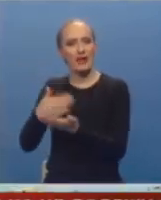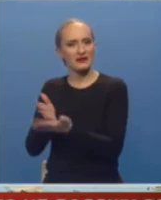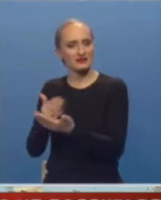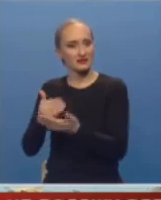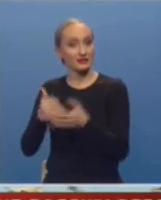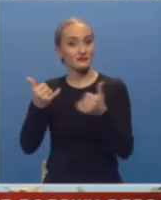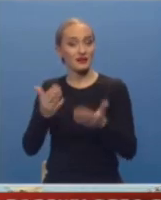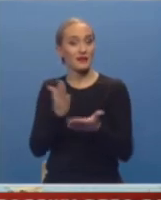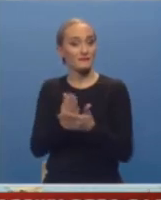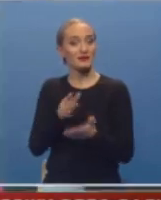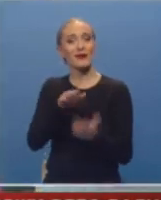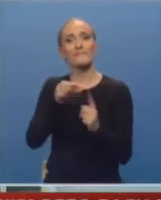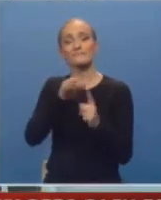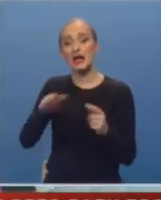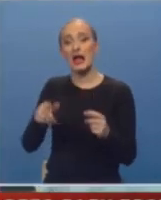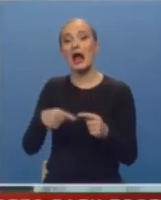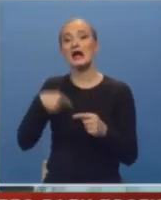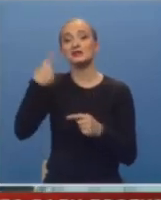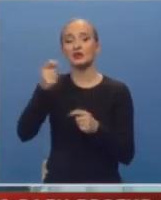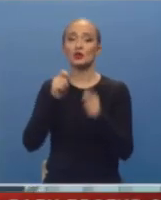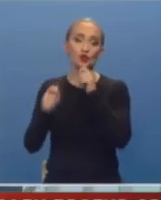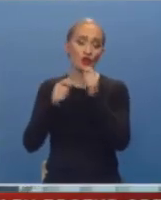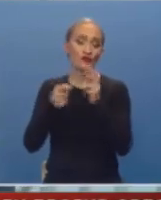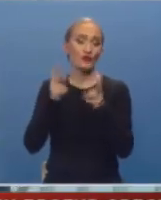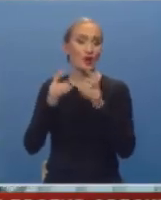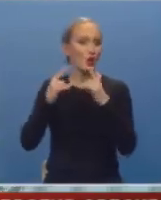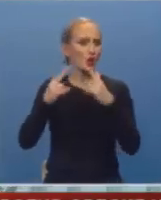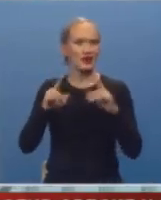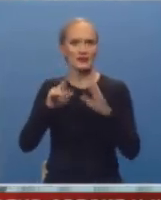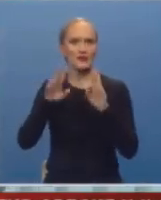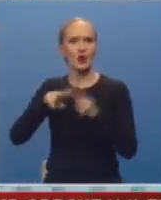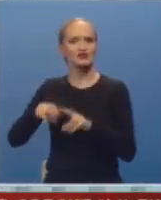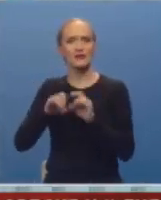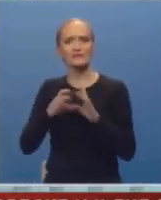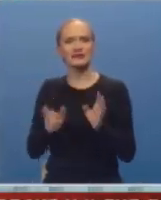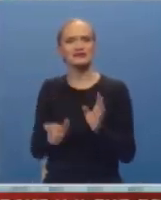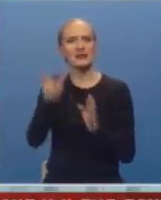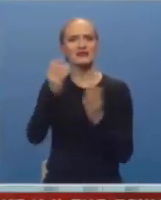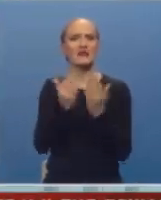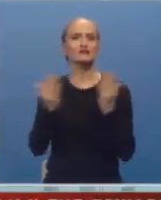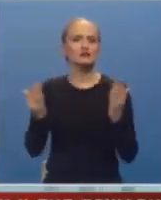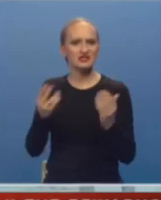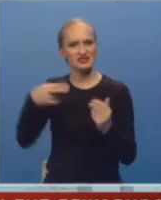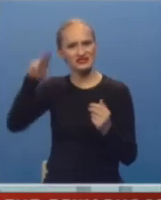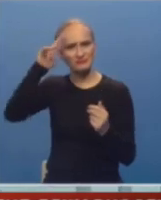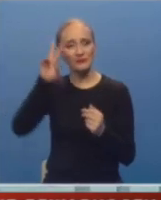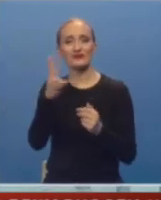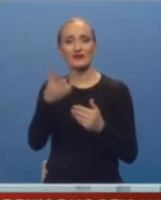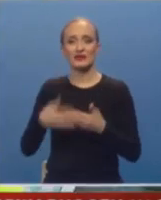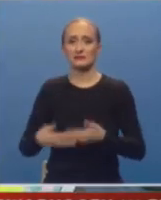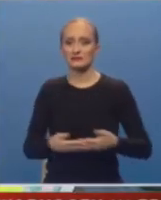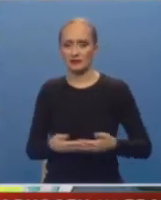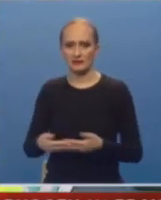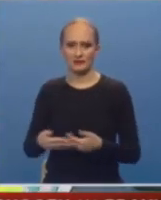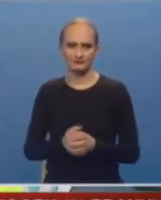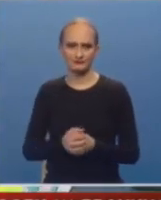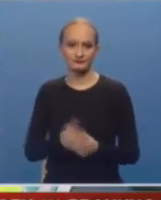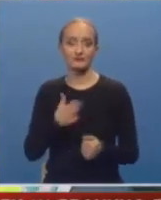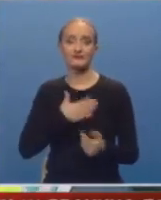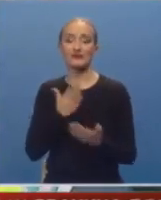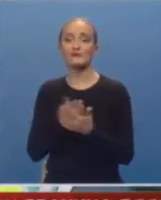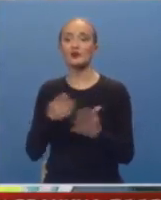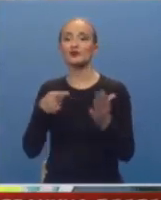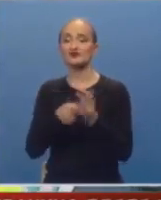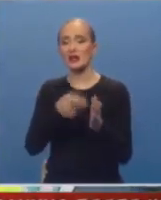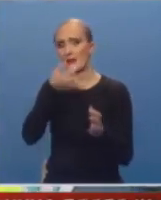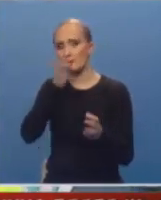sada će tu i dalje biti parking, a slijede pregovori kako grad ne bi ostao bez grade muzeja i spomenika 12 beba. Naš je bio cilj